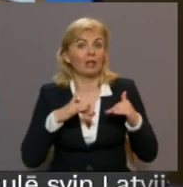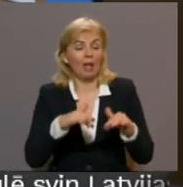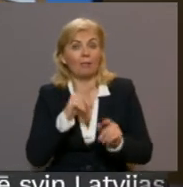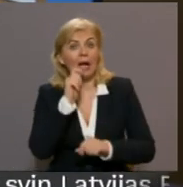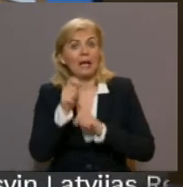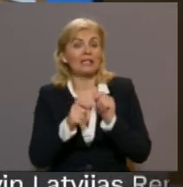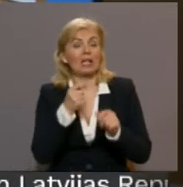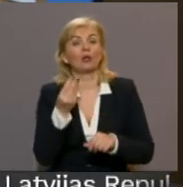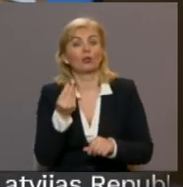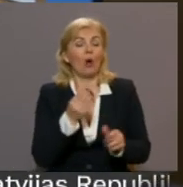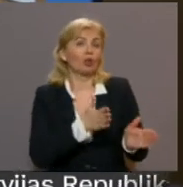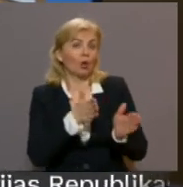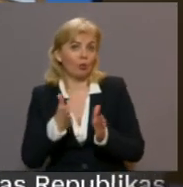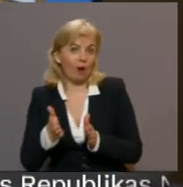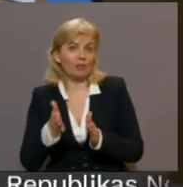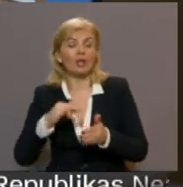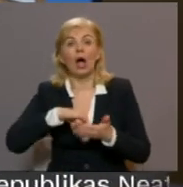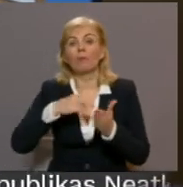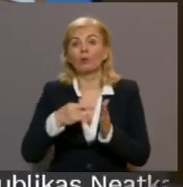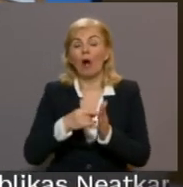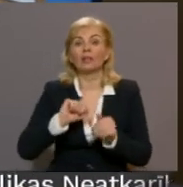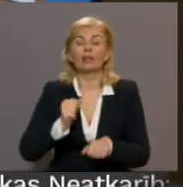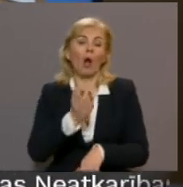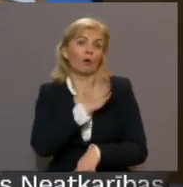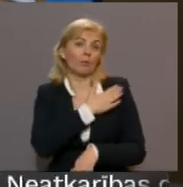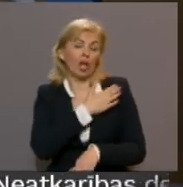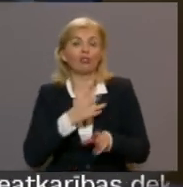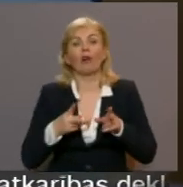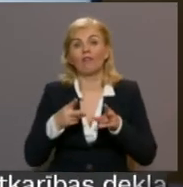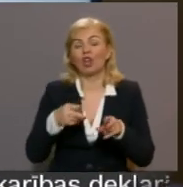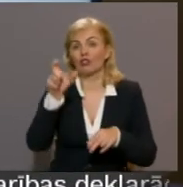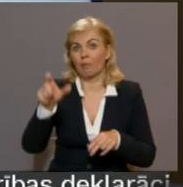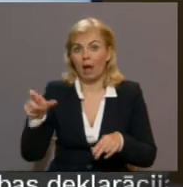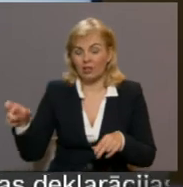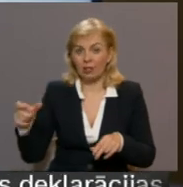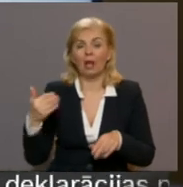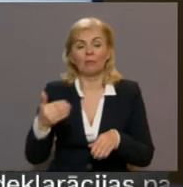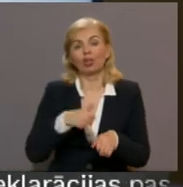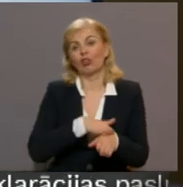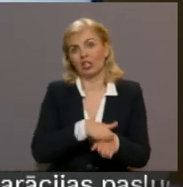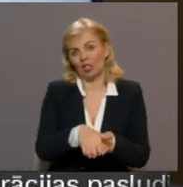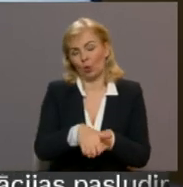saziedotie līdzekļi tiek novirzīti projekta Drauga plec svēža pacientiem īstenošanai. Sandra Zariņelvis, Sāzars, Retevē.